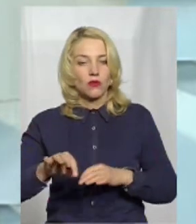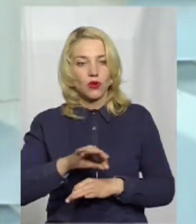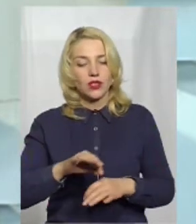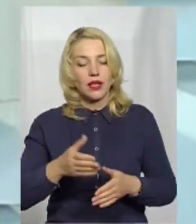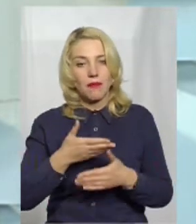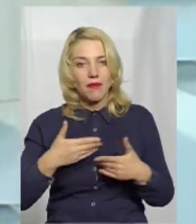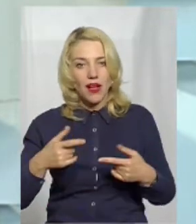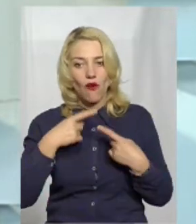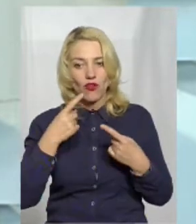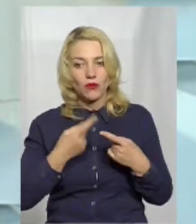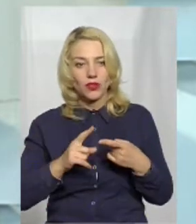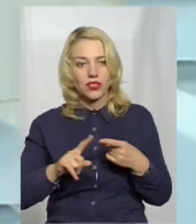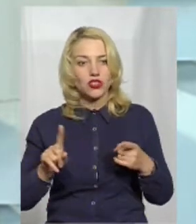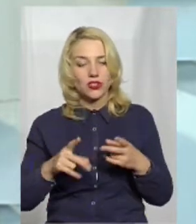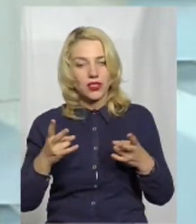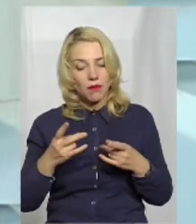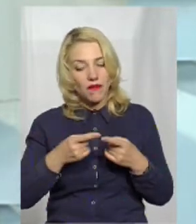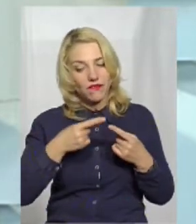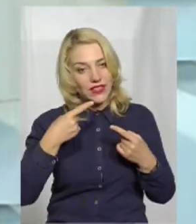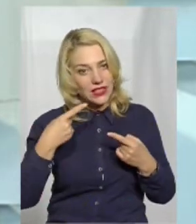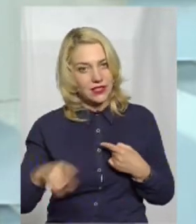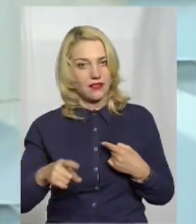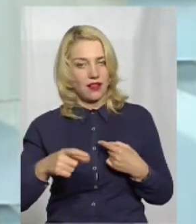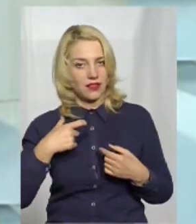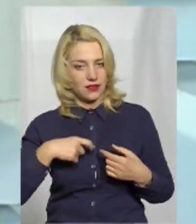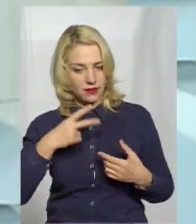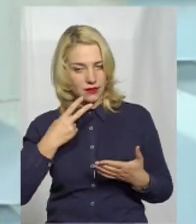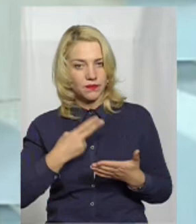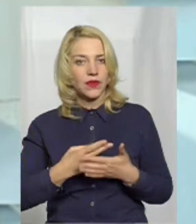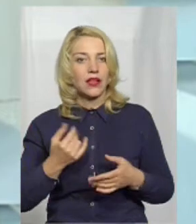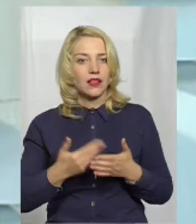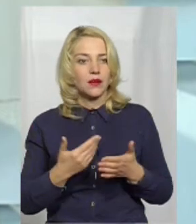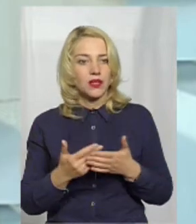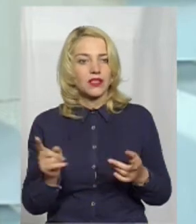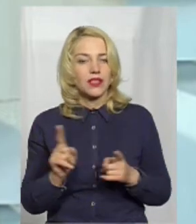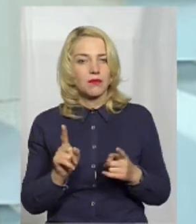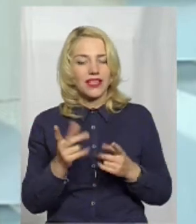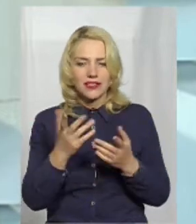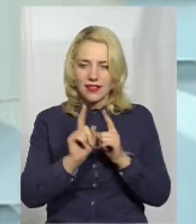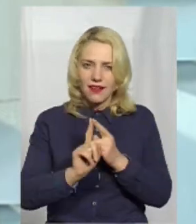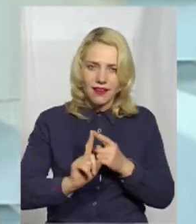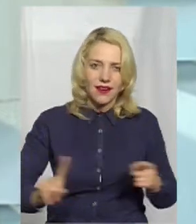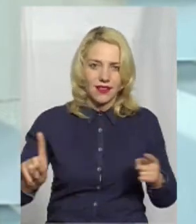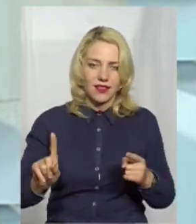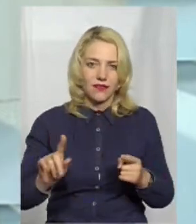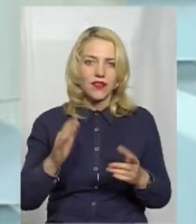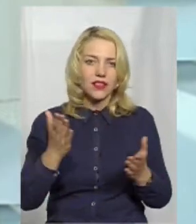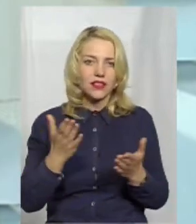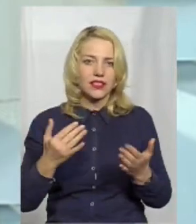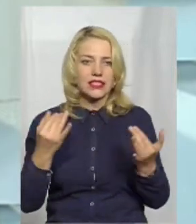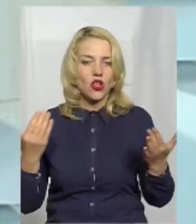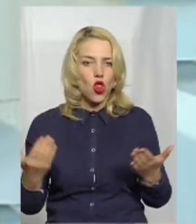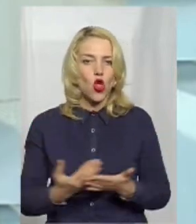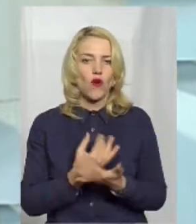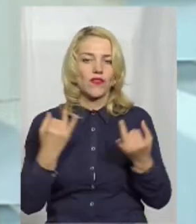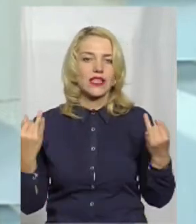Ми говорили про те, що все ж таки треба відрізнятися, да, тось, все ж таки потрібен якийсь креатив, якісь нові